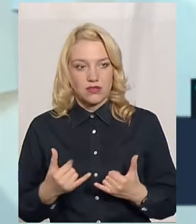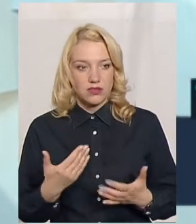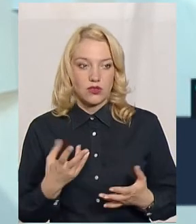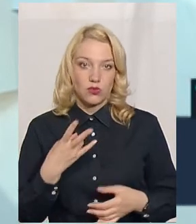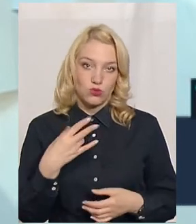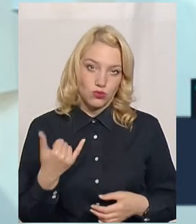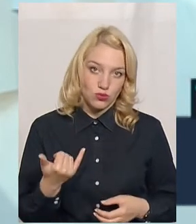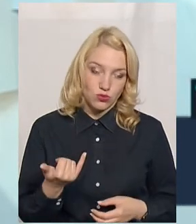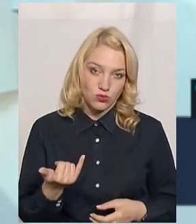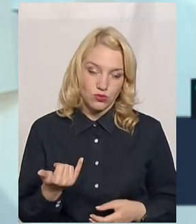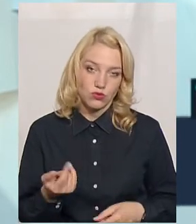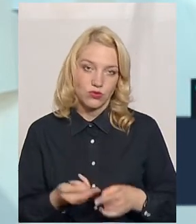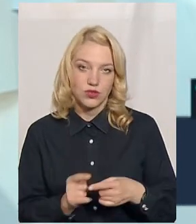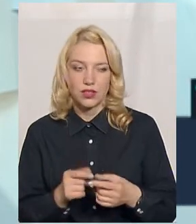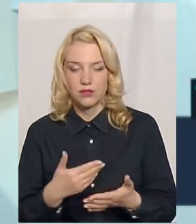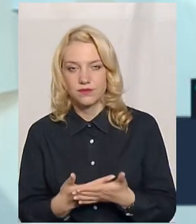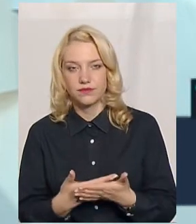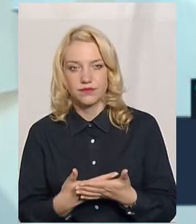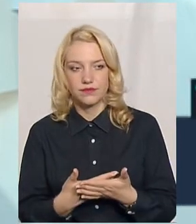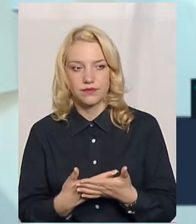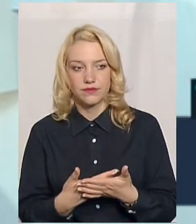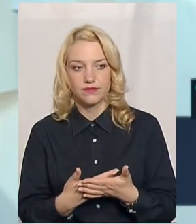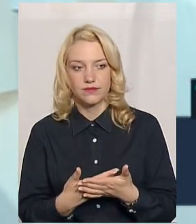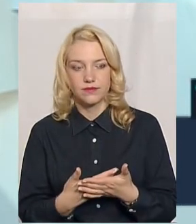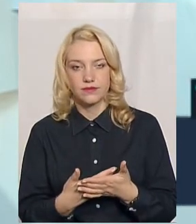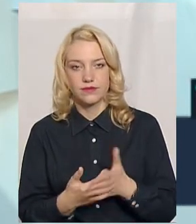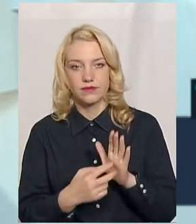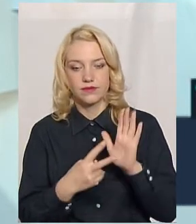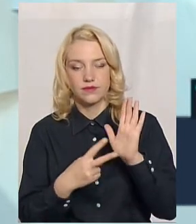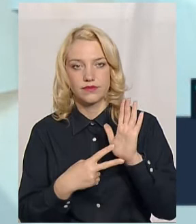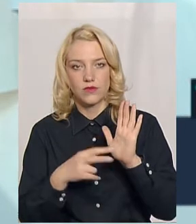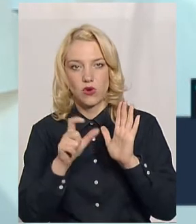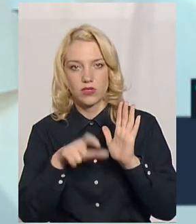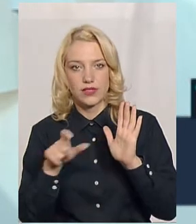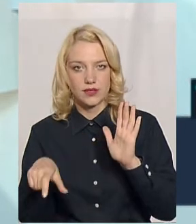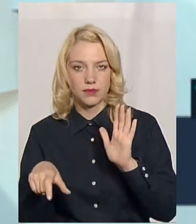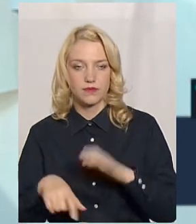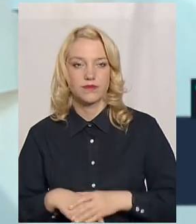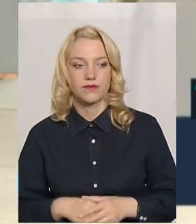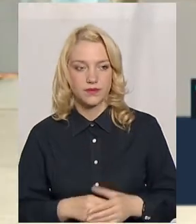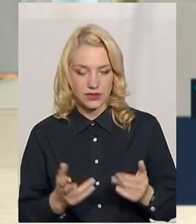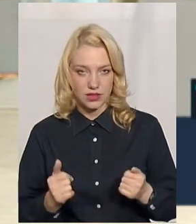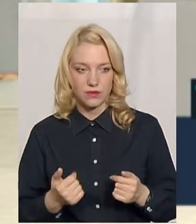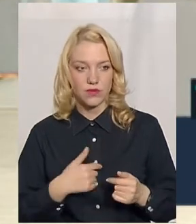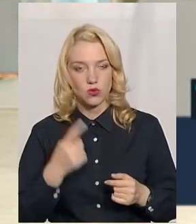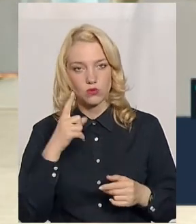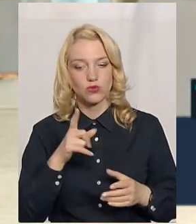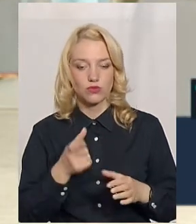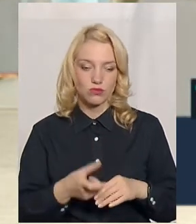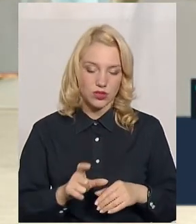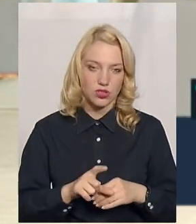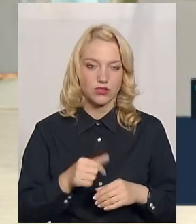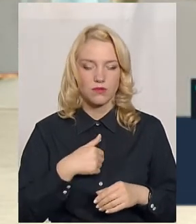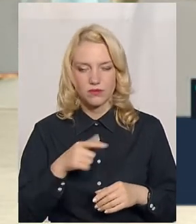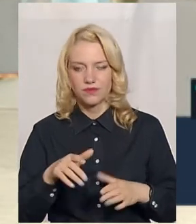ну, це вже десь, мабуть, буде вже 17 осіб. Я думаю, що вже більше. Ми